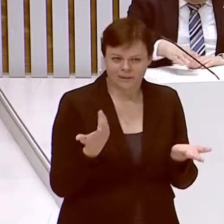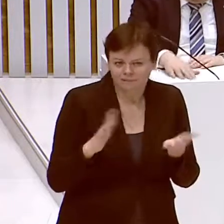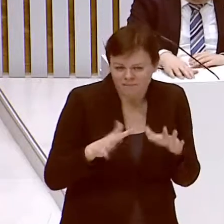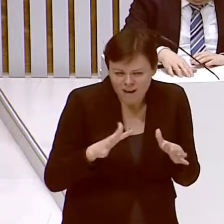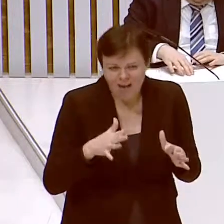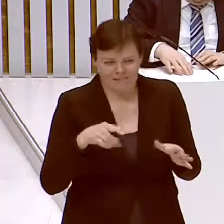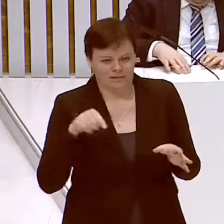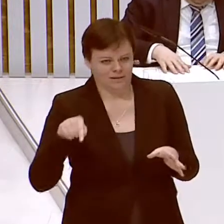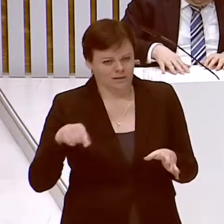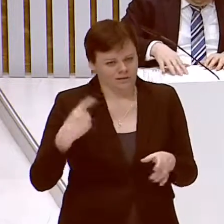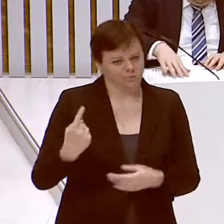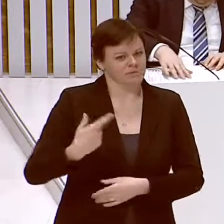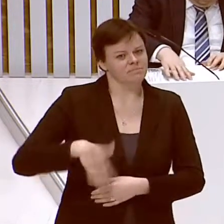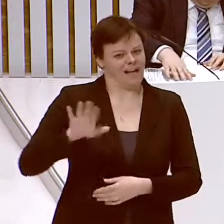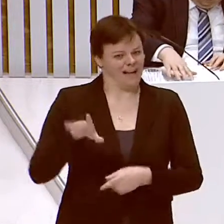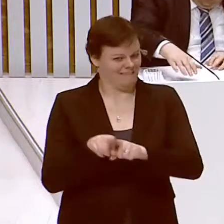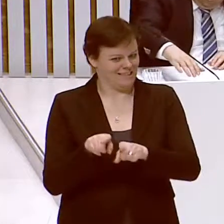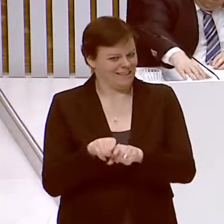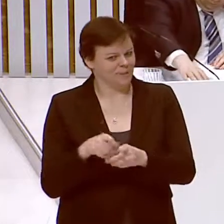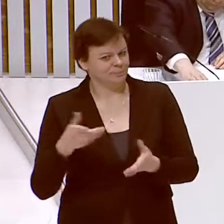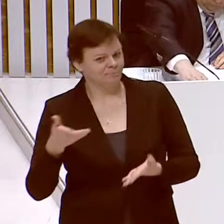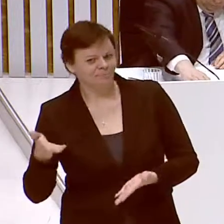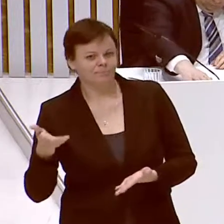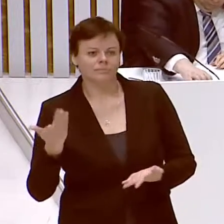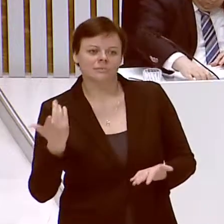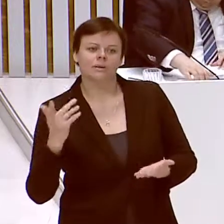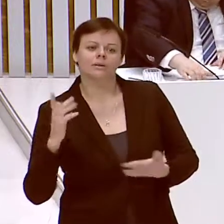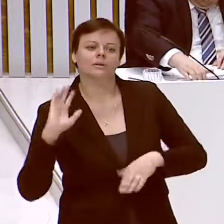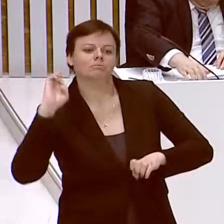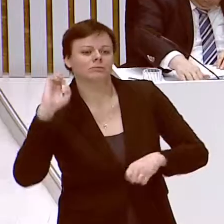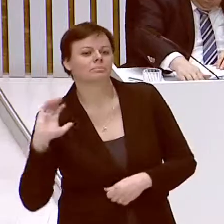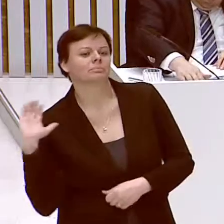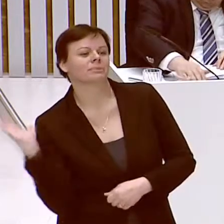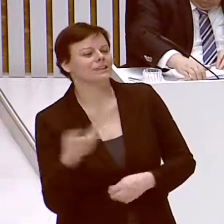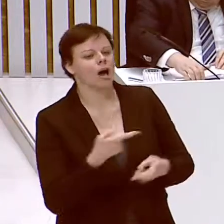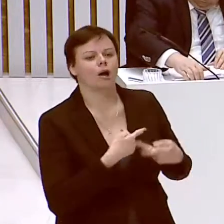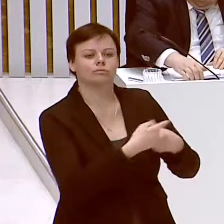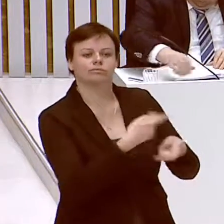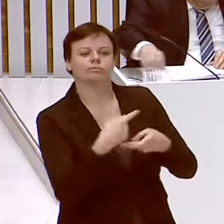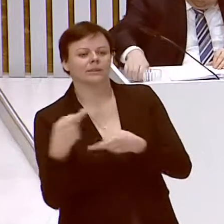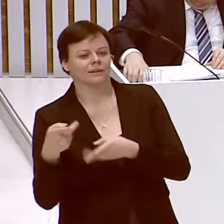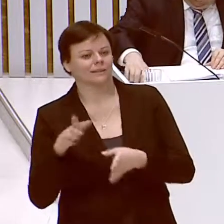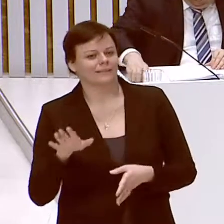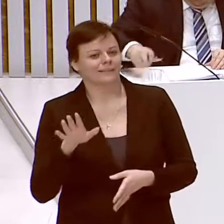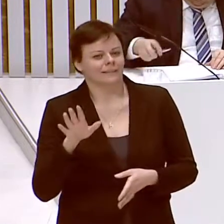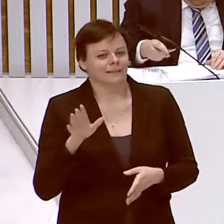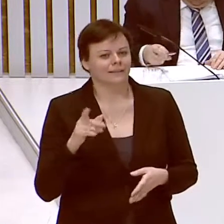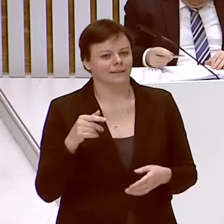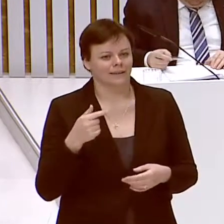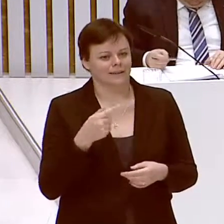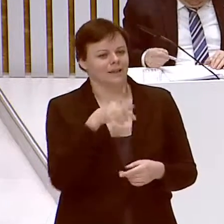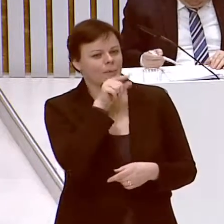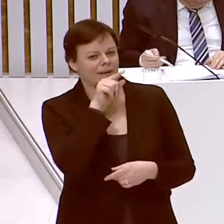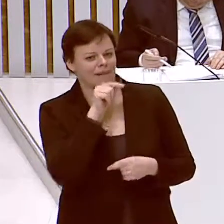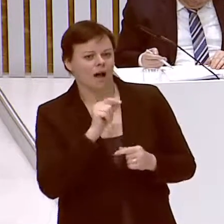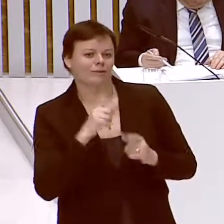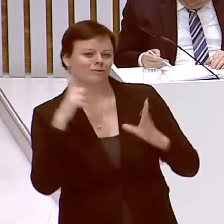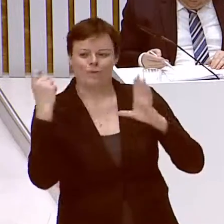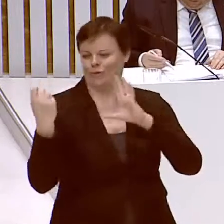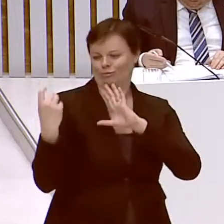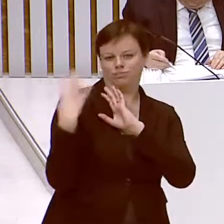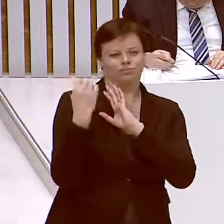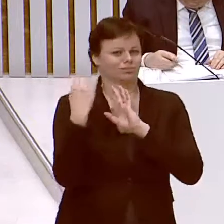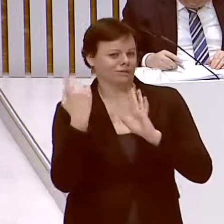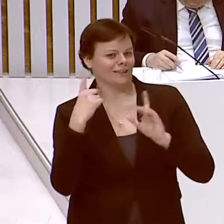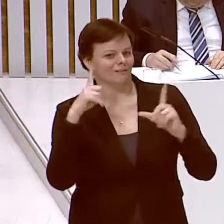Buffets bereisen oder etwas weniger Selfies bei Twitter posten und wirklich für Hilfebedürftige da sein